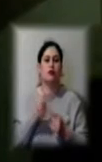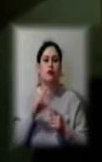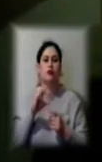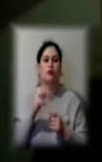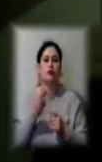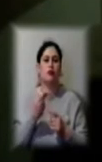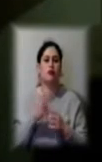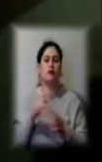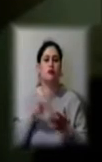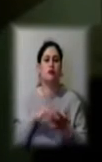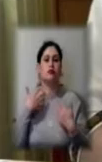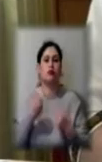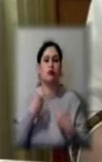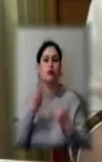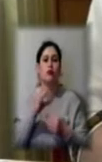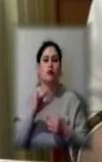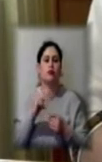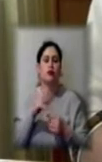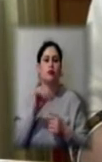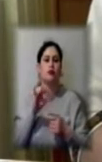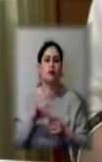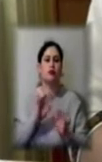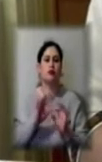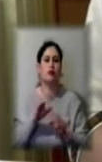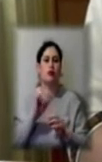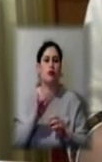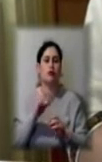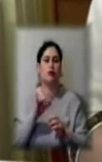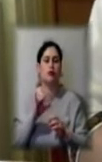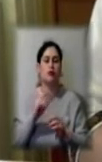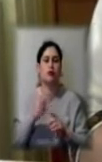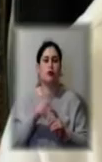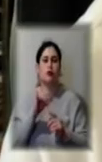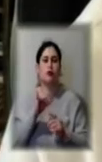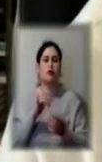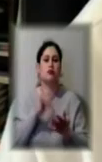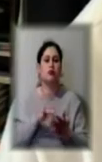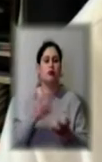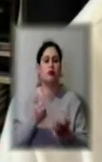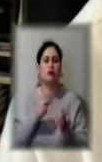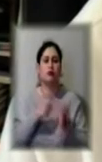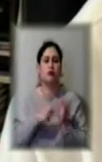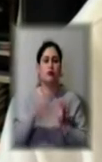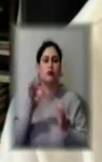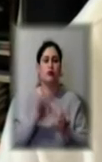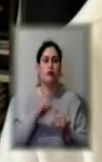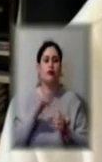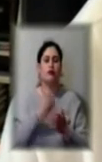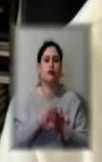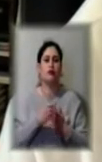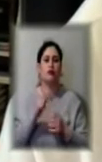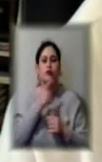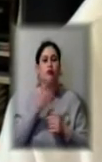'я за надані послуги пацієнтів, розказав Олег Мазуряк. Кардіологічний центр отримав 70% фінансування від минулорічної суми.